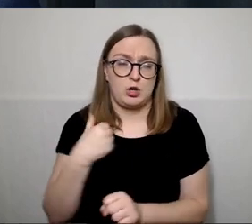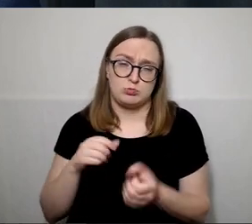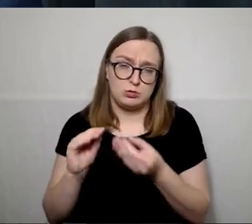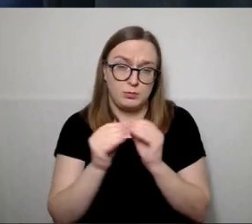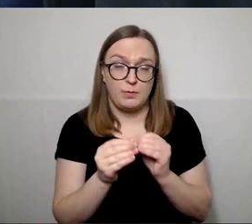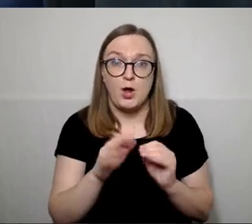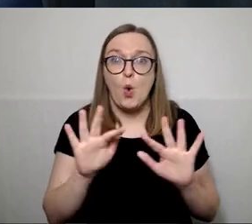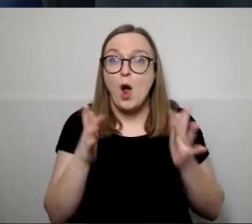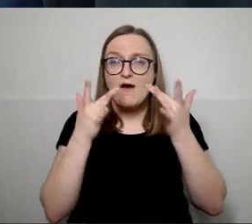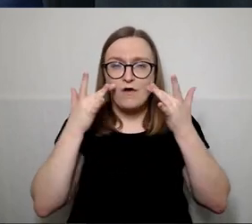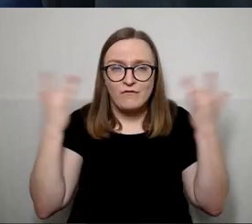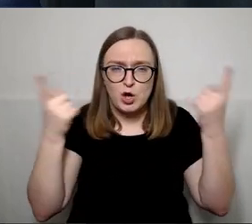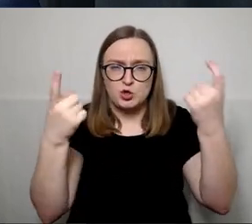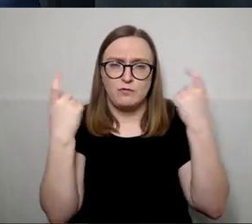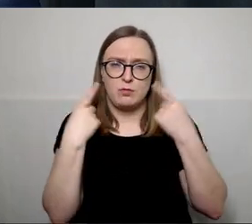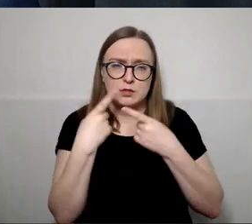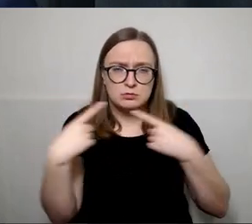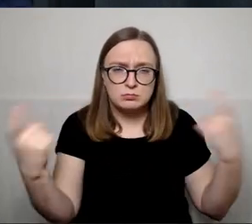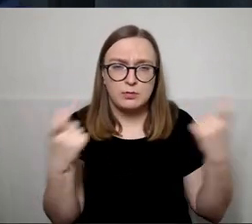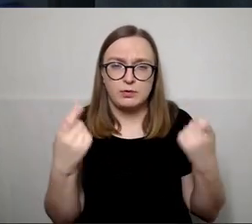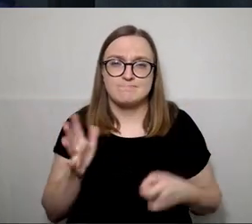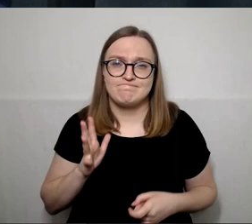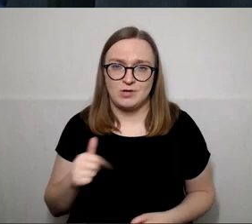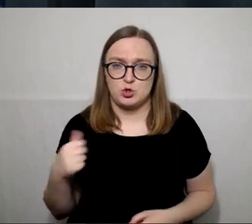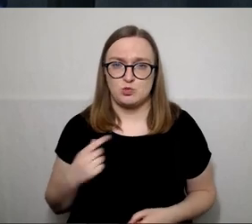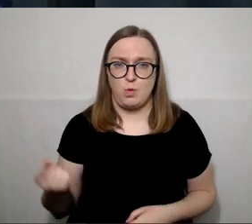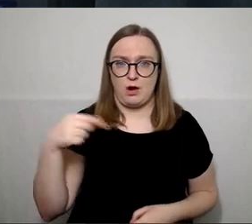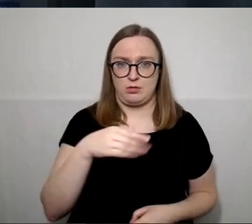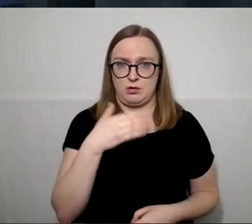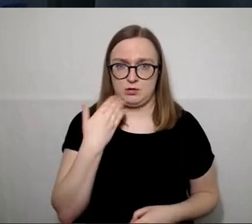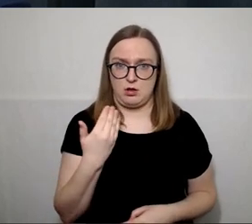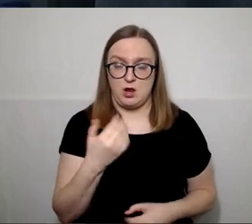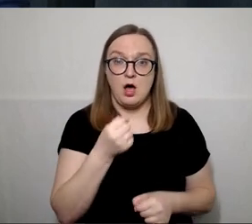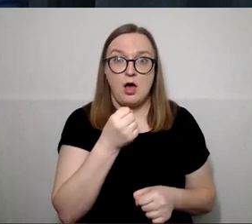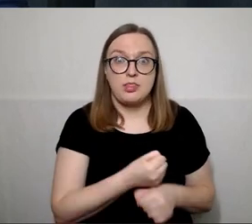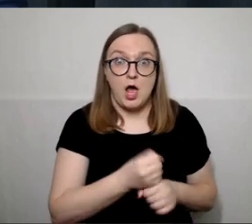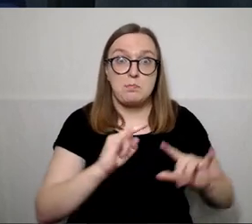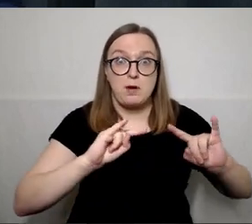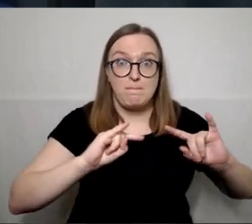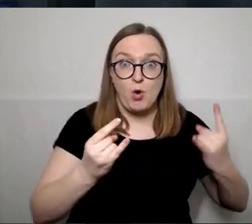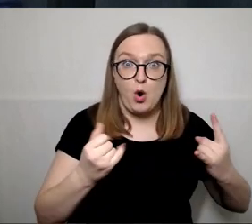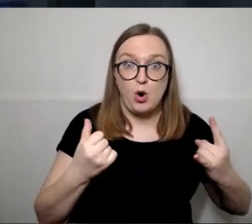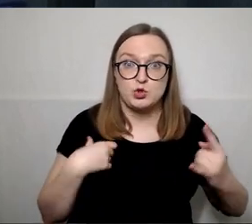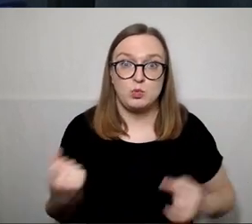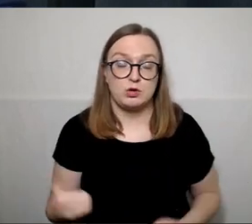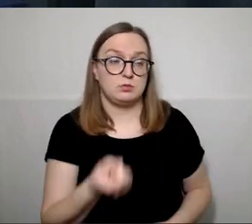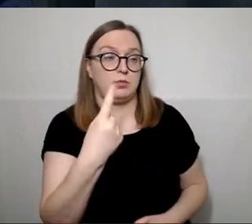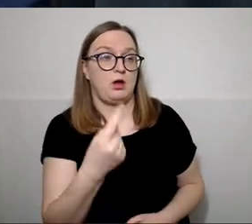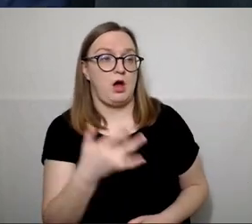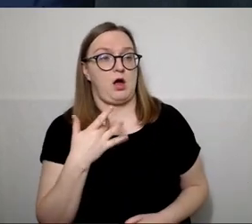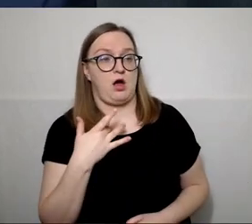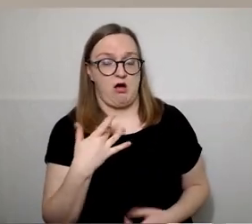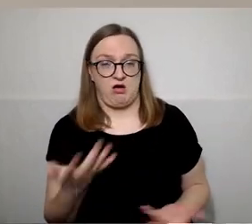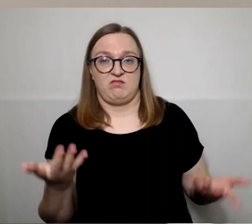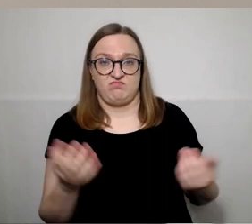kai būna ir labai keista, kad žmonės neteina, o kai darbai padaryti, tada būna taip, kad atsiranda ir prekaištų.